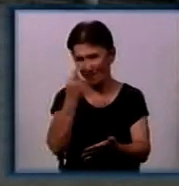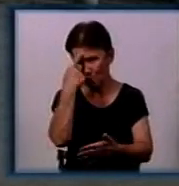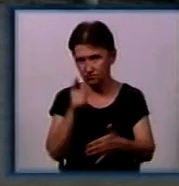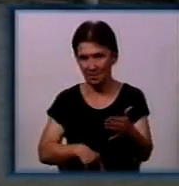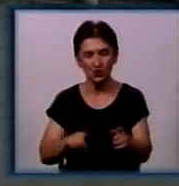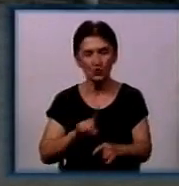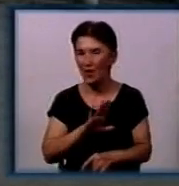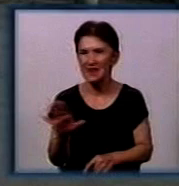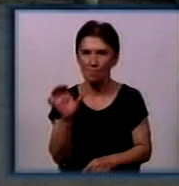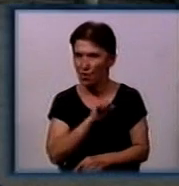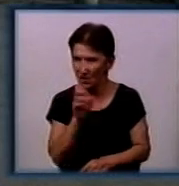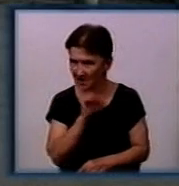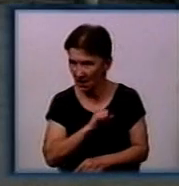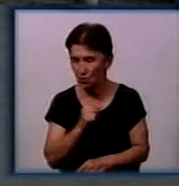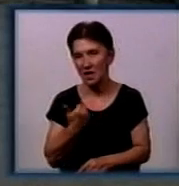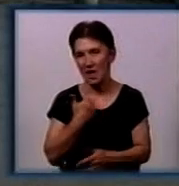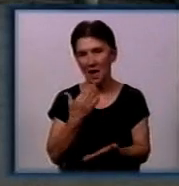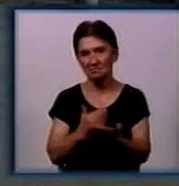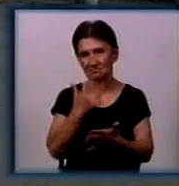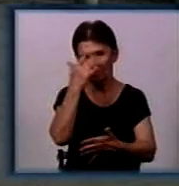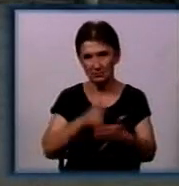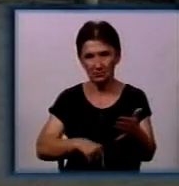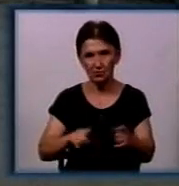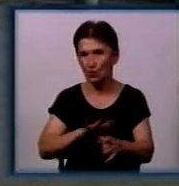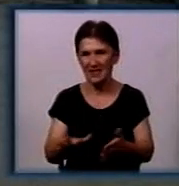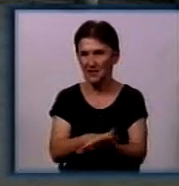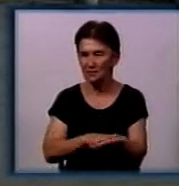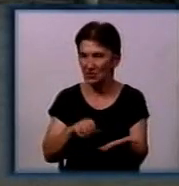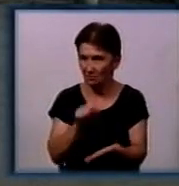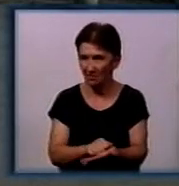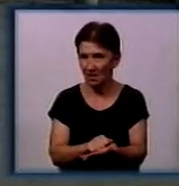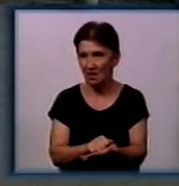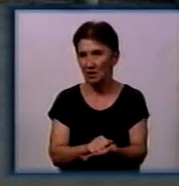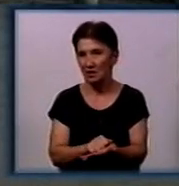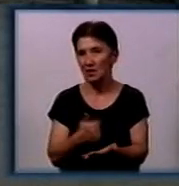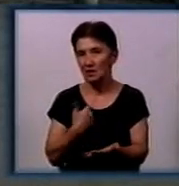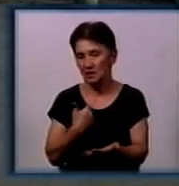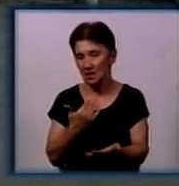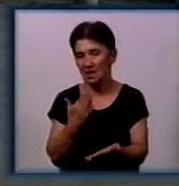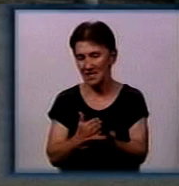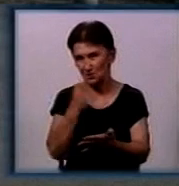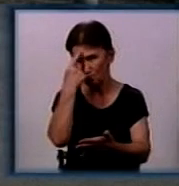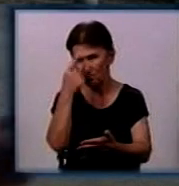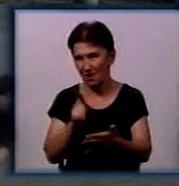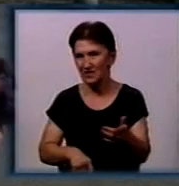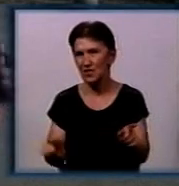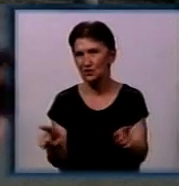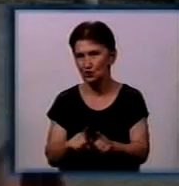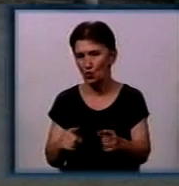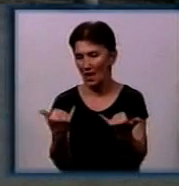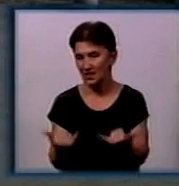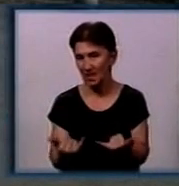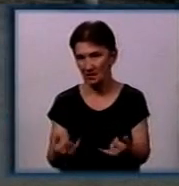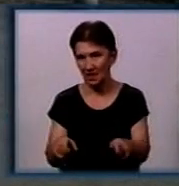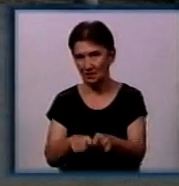не покрадуть, я все ж таки маю впевненість, що їх не повідсувають. Я все ж таки маю впевненість, що ми на даній